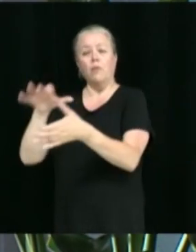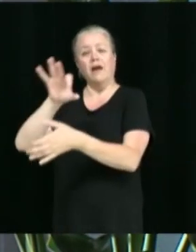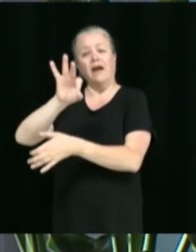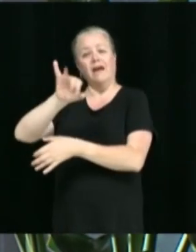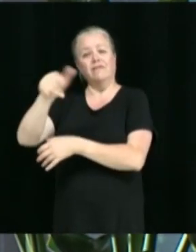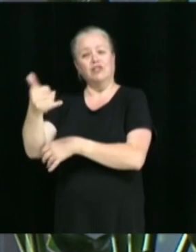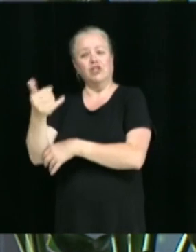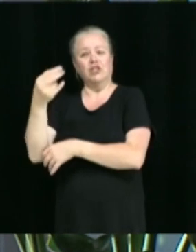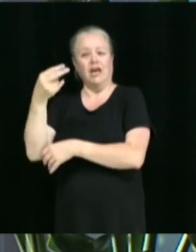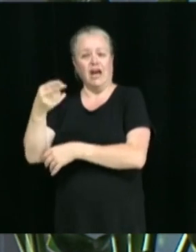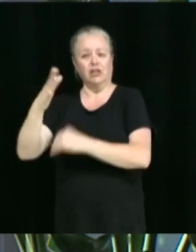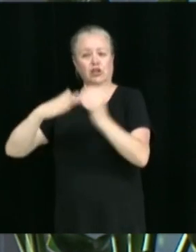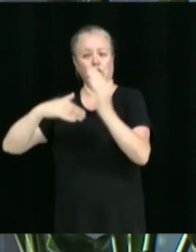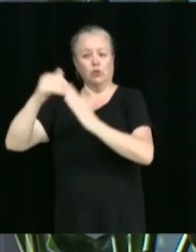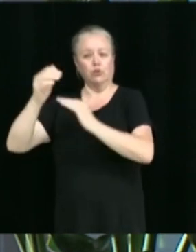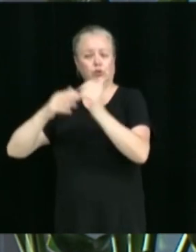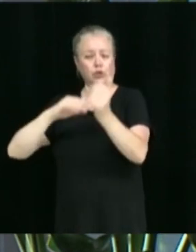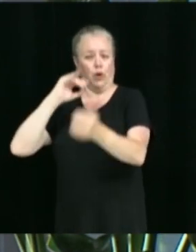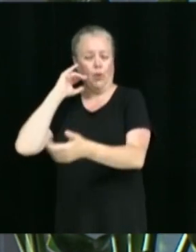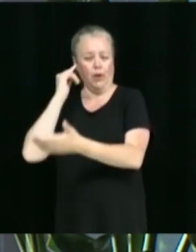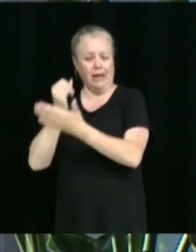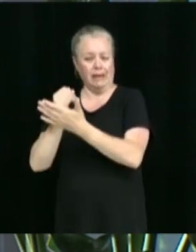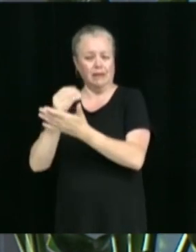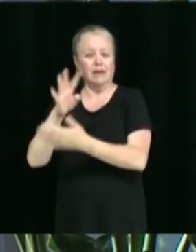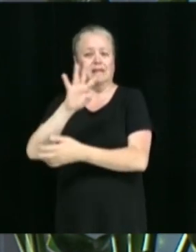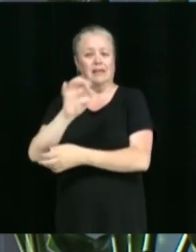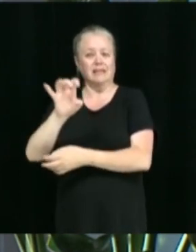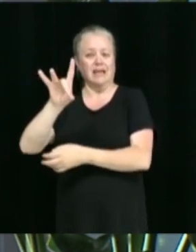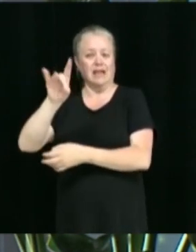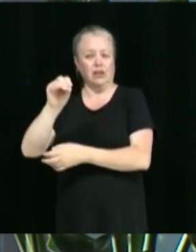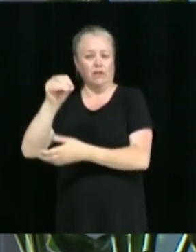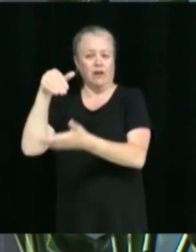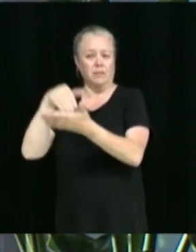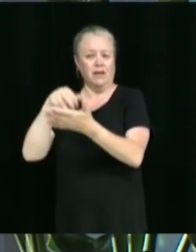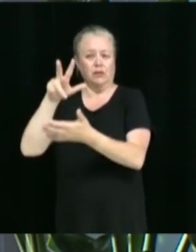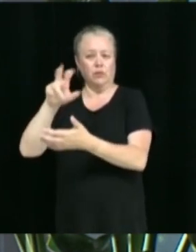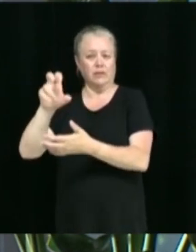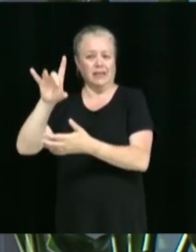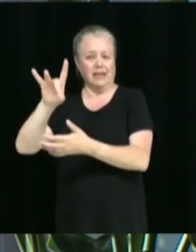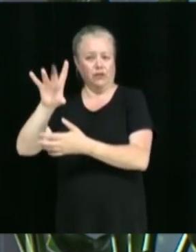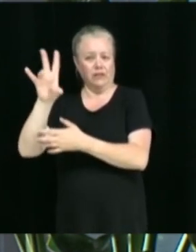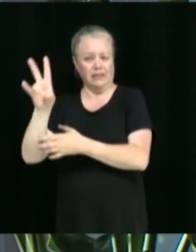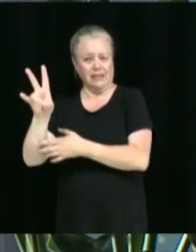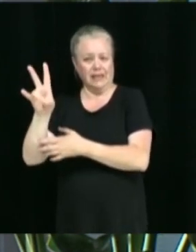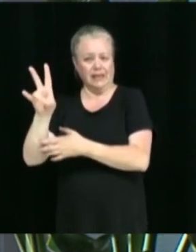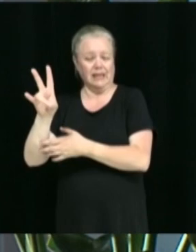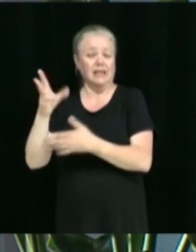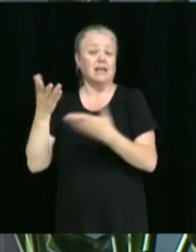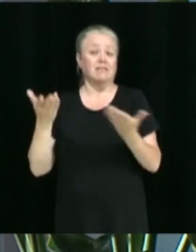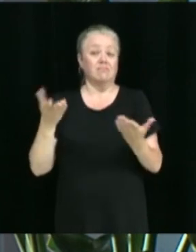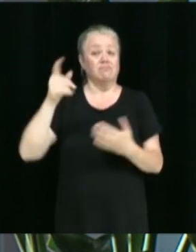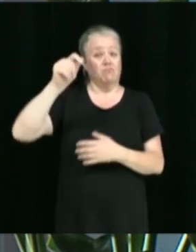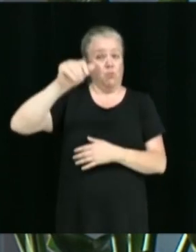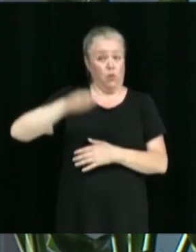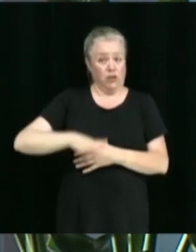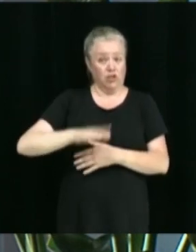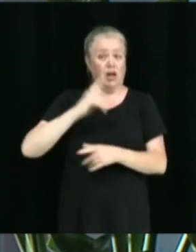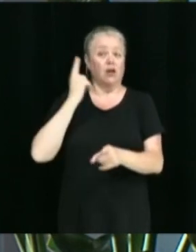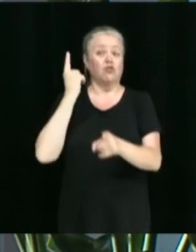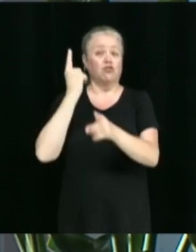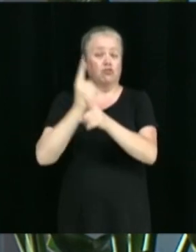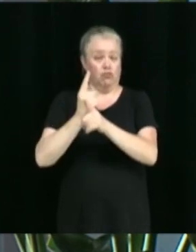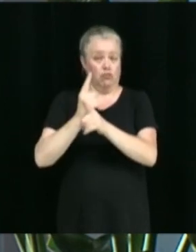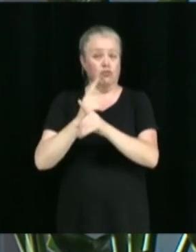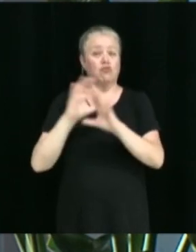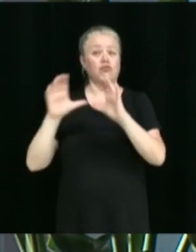Construction Inc. pour la somme de 480 387 $. Attendu que la plus basse soumission est conforme,